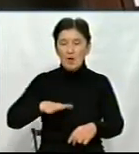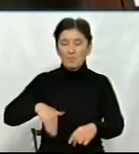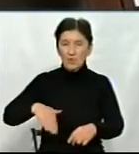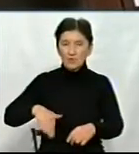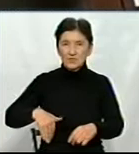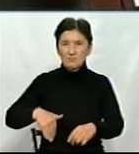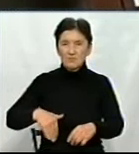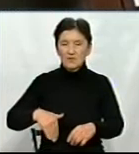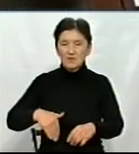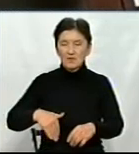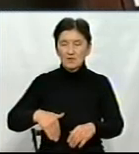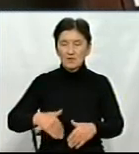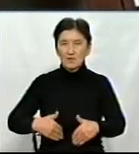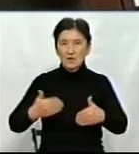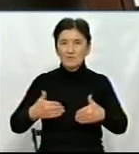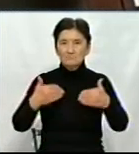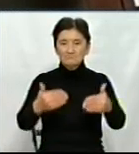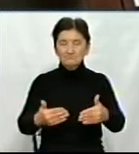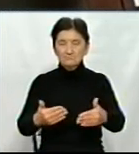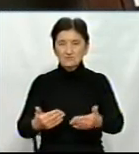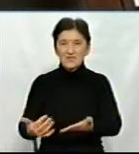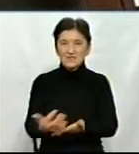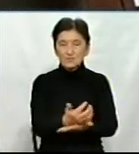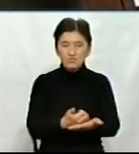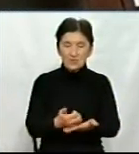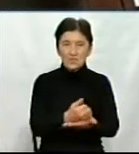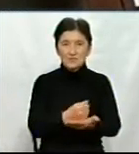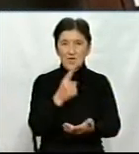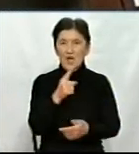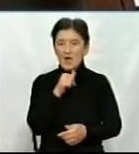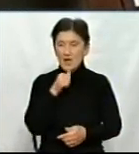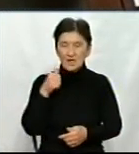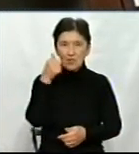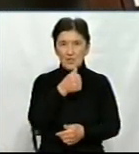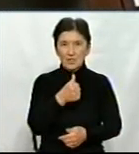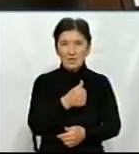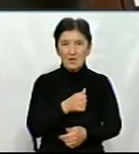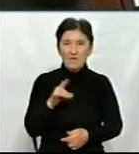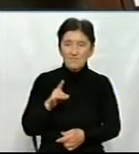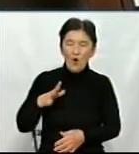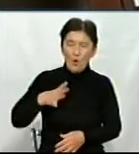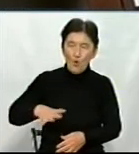пора збирання. Так само це весь рік в очікуванні.